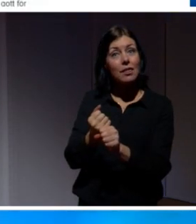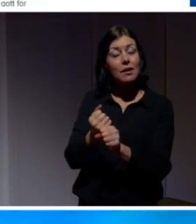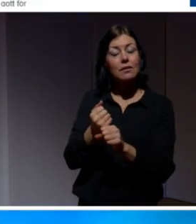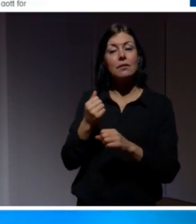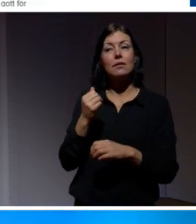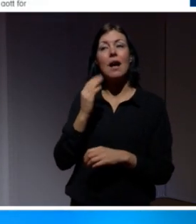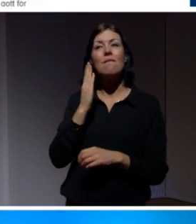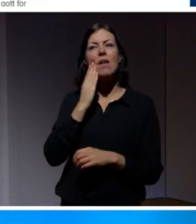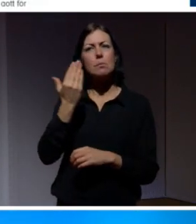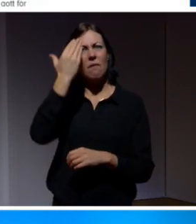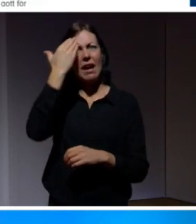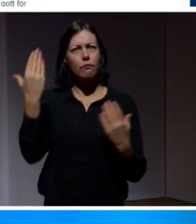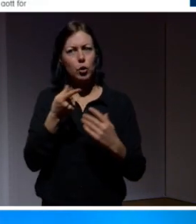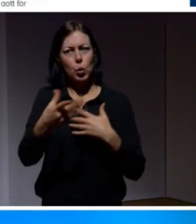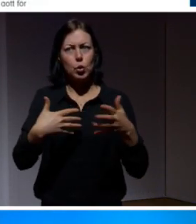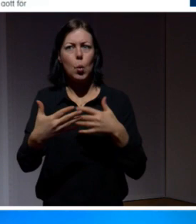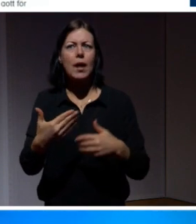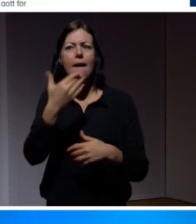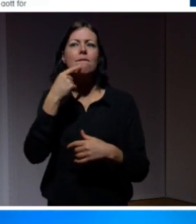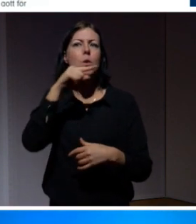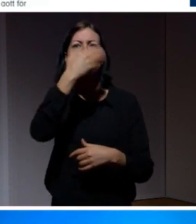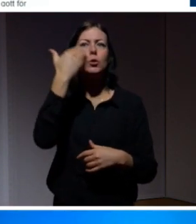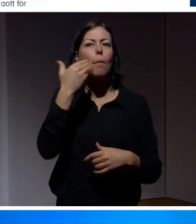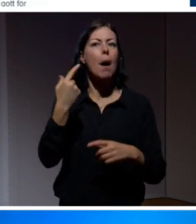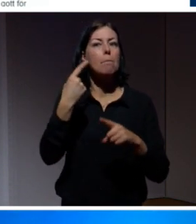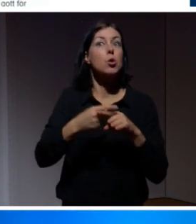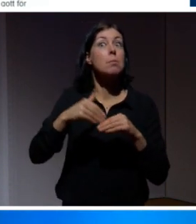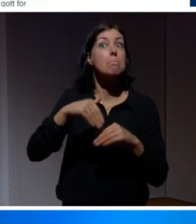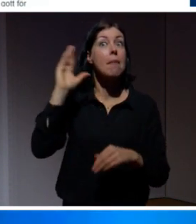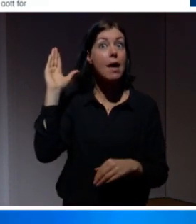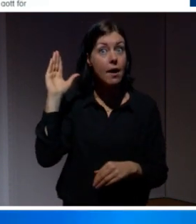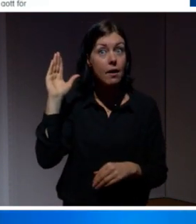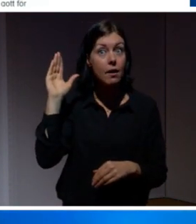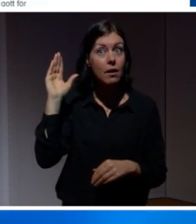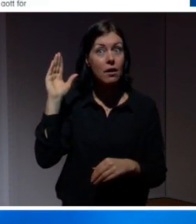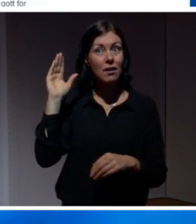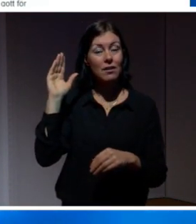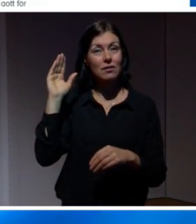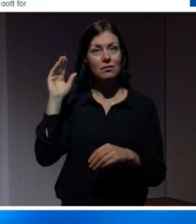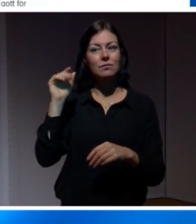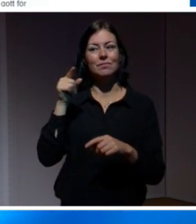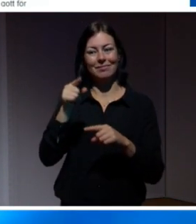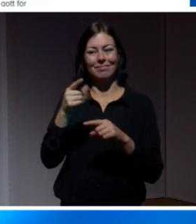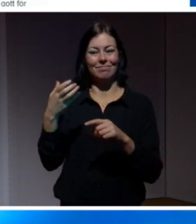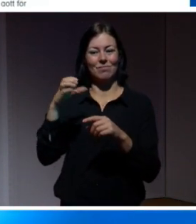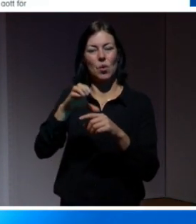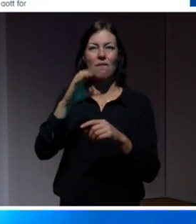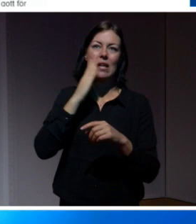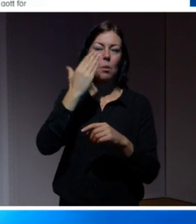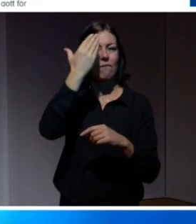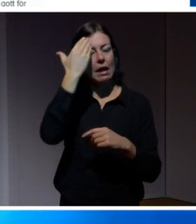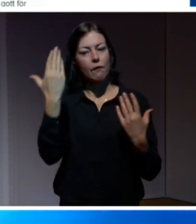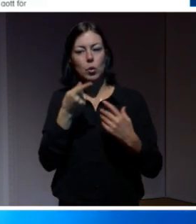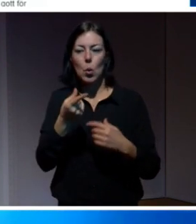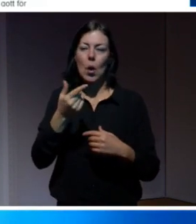Facebook vet vad du gjorde förra sommaren och betydligt mer än så. sen så texten i själva inläcket. Facebook vet vad du gillar, vilka